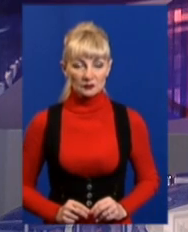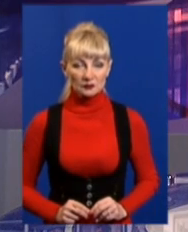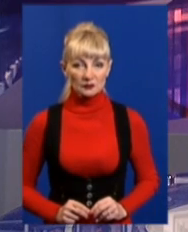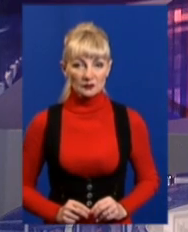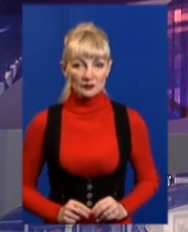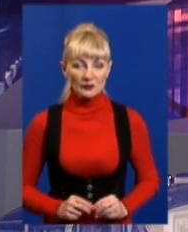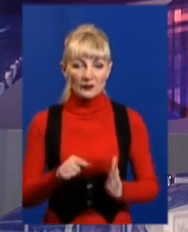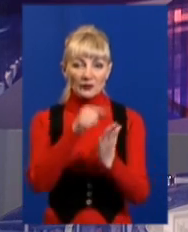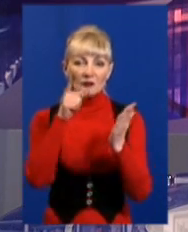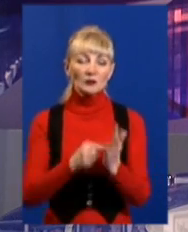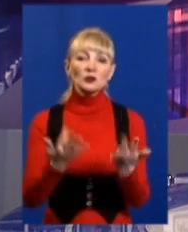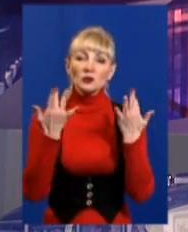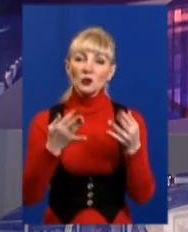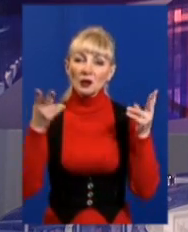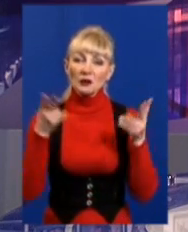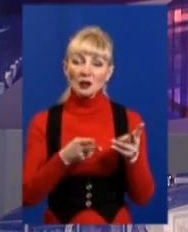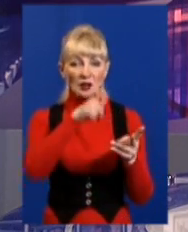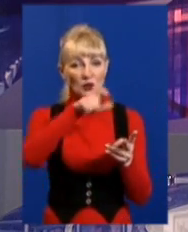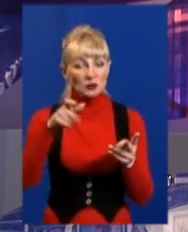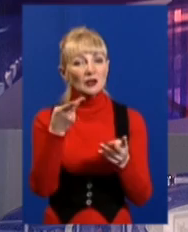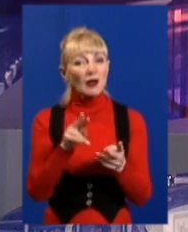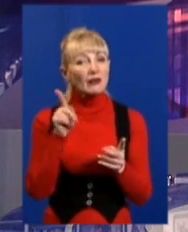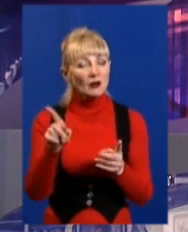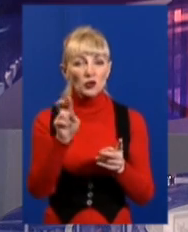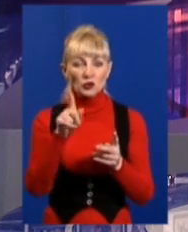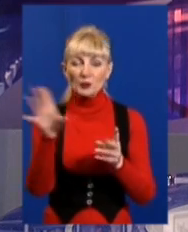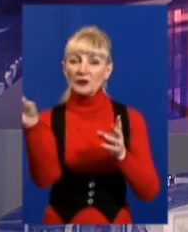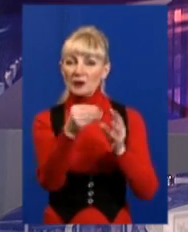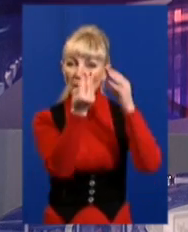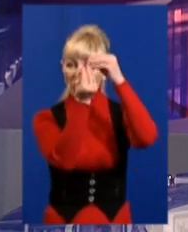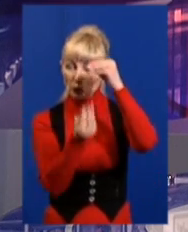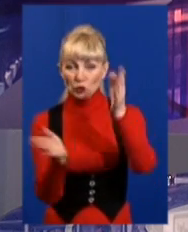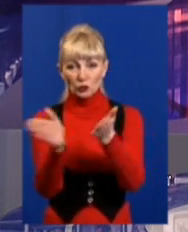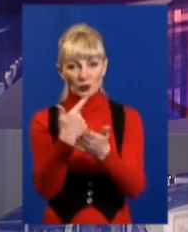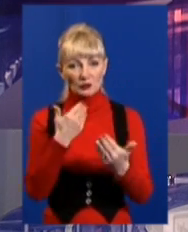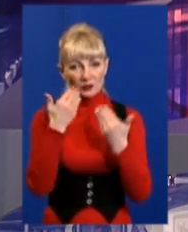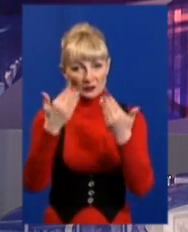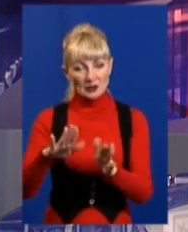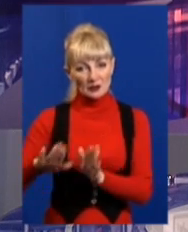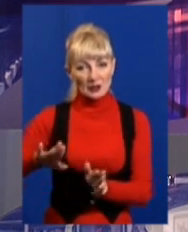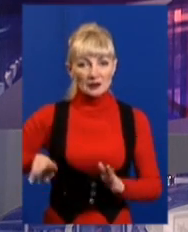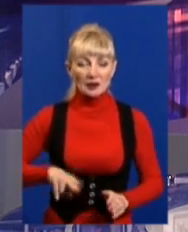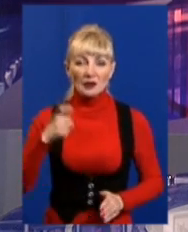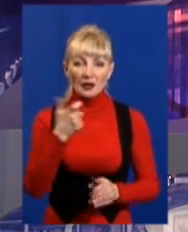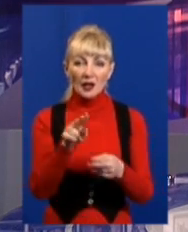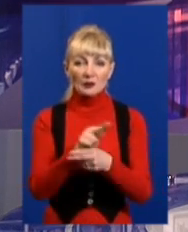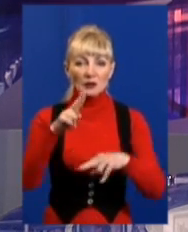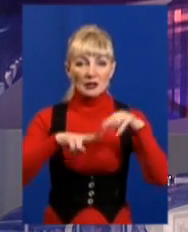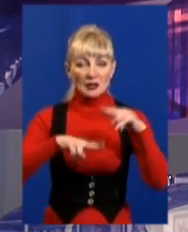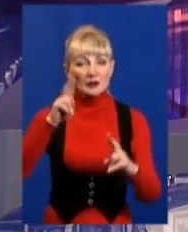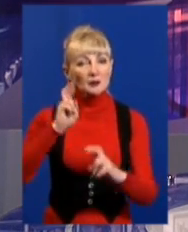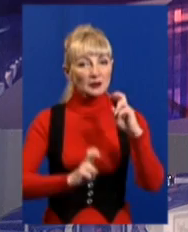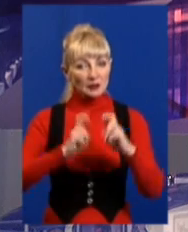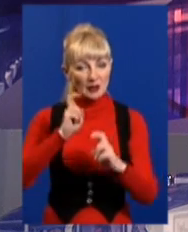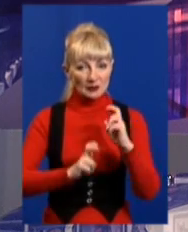З питанням, скільки потрібно альпіністів для того, щоб збити усі брульки, ми звернулися до заступника директора Харківського ремонтно-будівельного